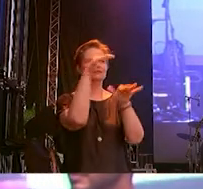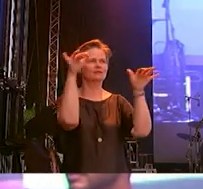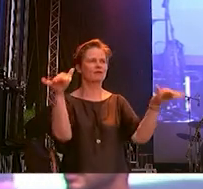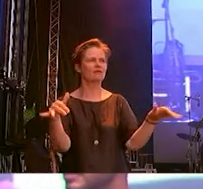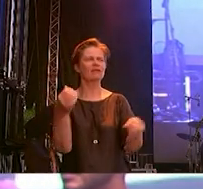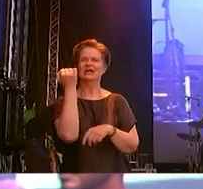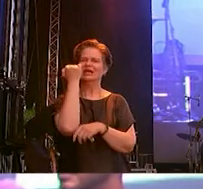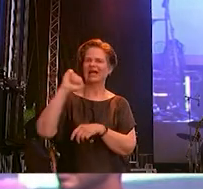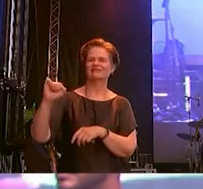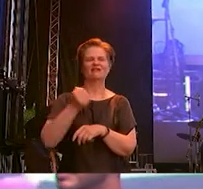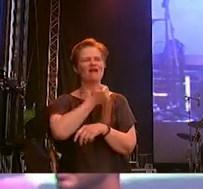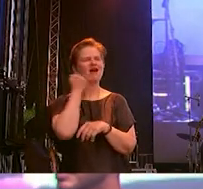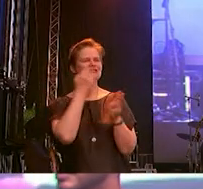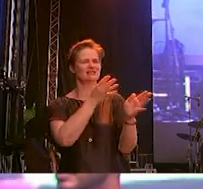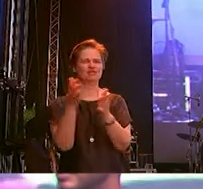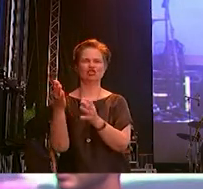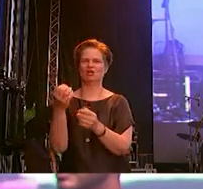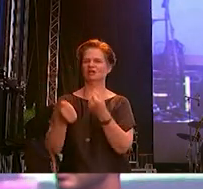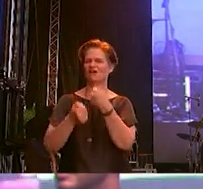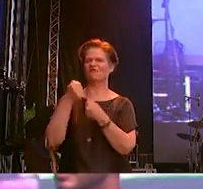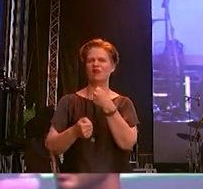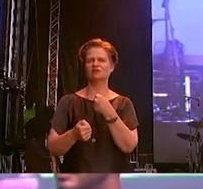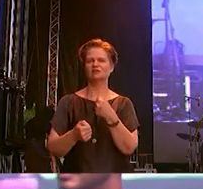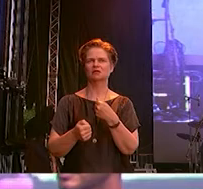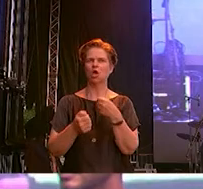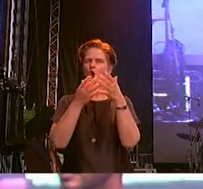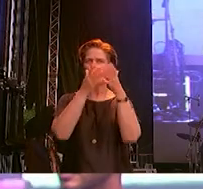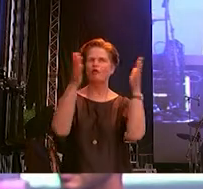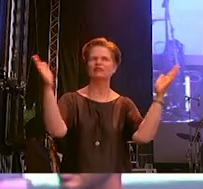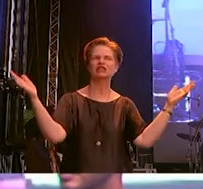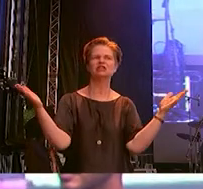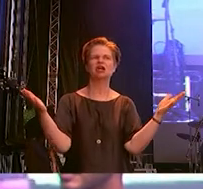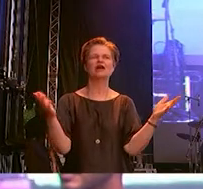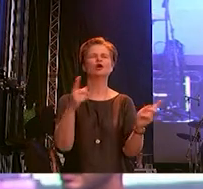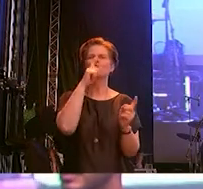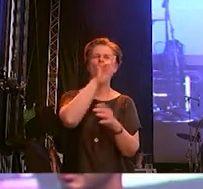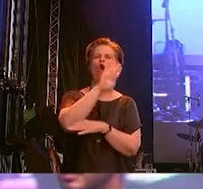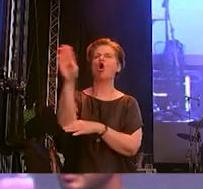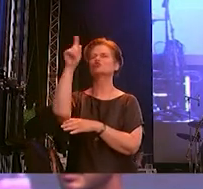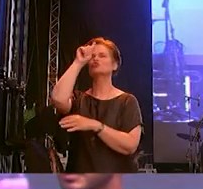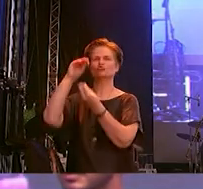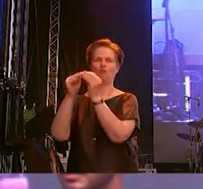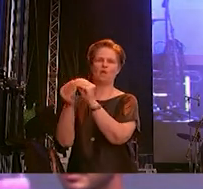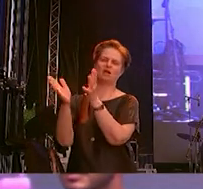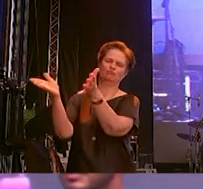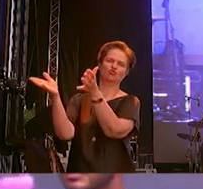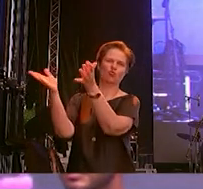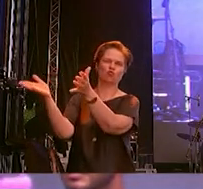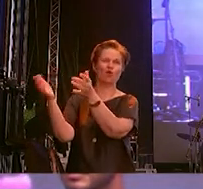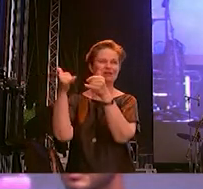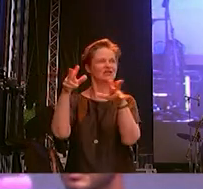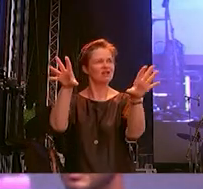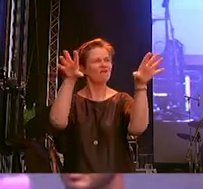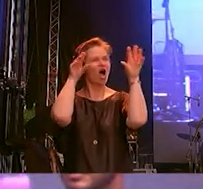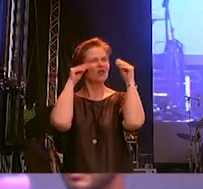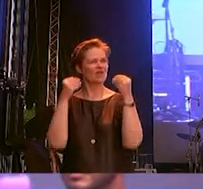Rechte und rassistische Gewalt war in der öffentlichen Debatte lange Zeit ein scheinbar ostdeutsches Problem. Diese Wahrnehmung